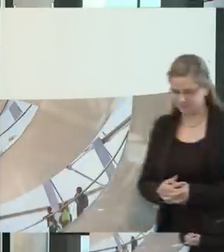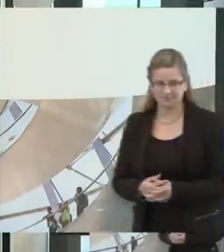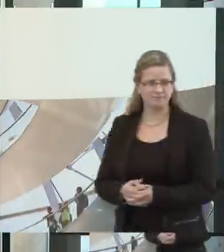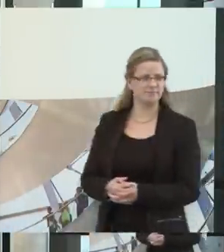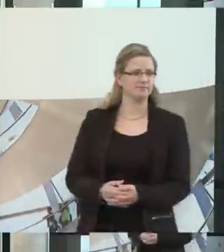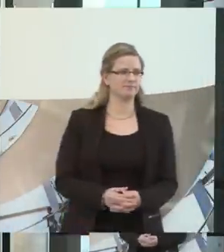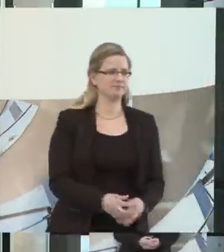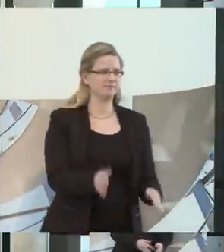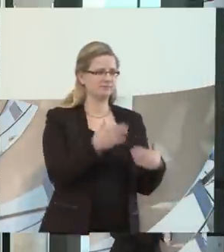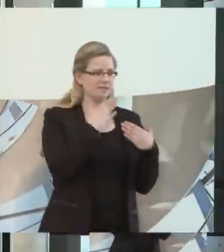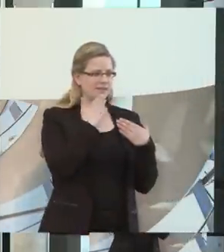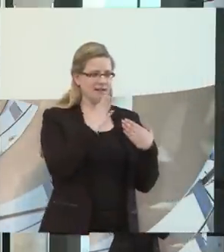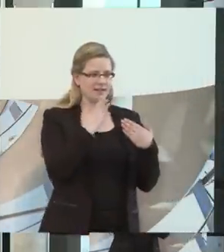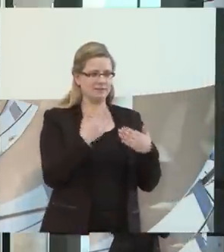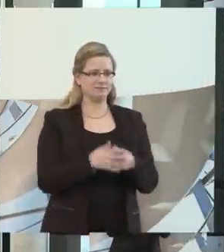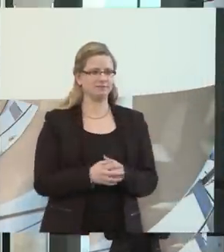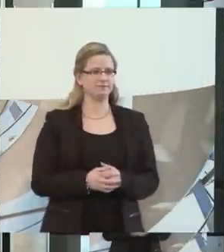Danke. Der Herr hinter Ihnen?